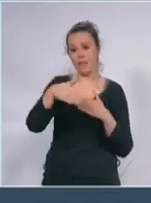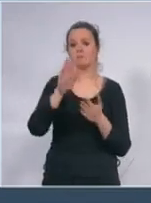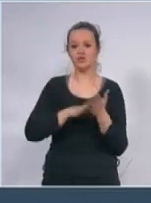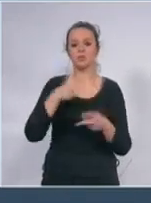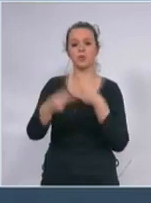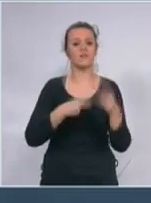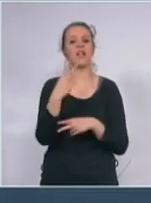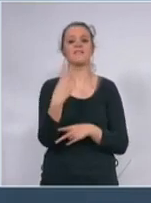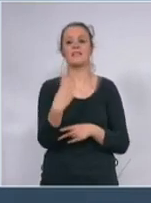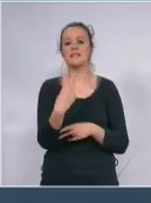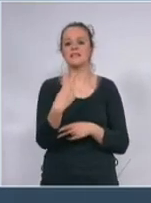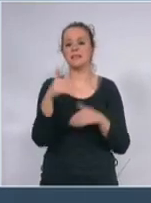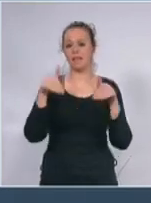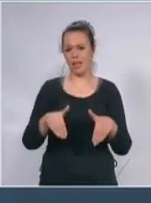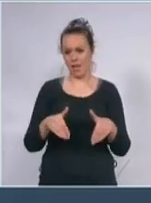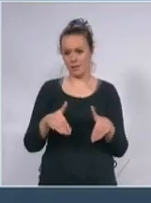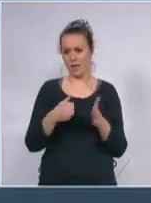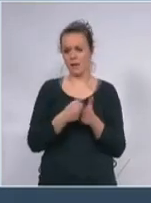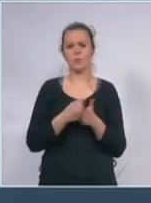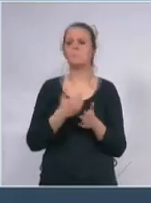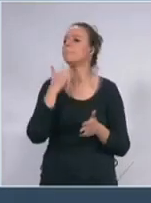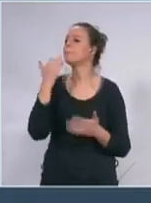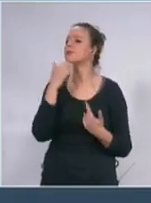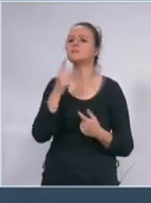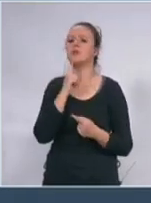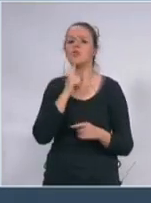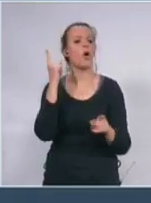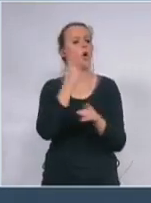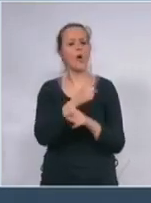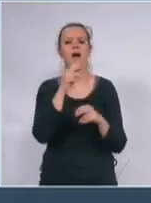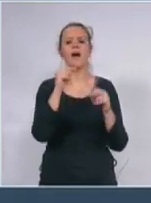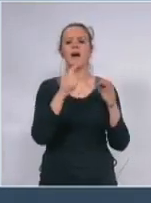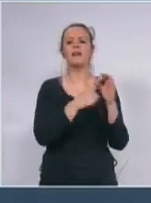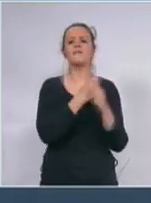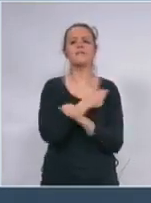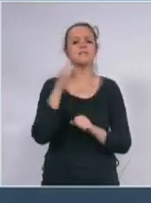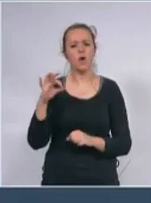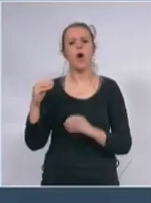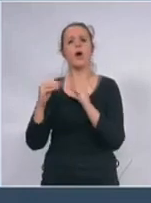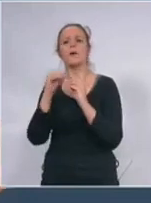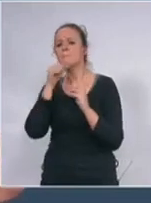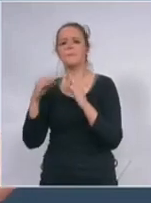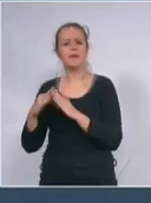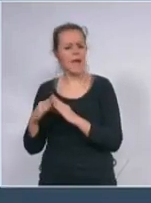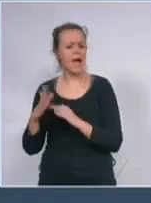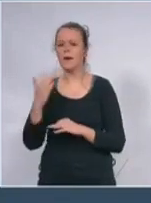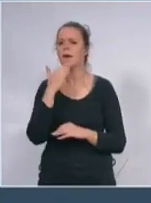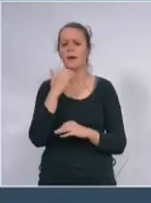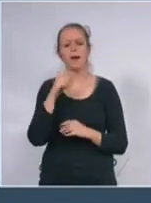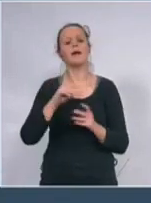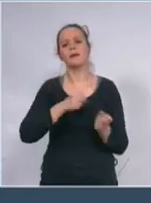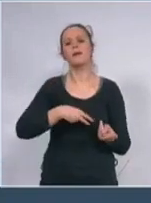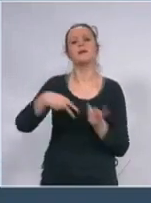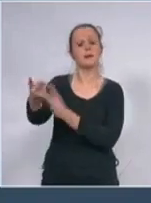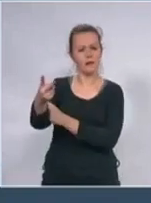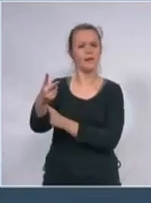da govorite to bez obzira ko će da bude naručilac bilo RFZO bilo BIA bilo ko i to da ide za općinski i jablanički okrug